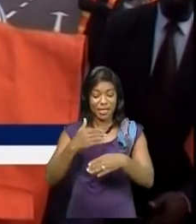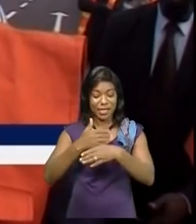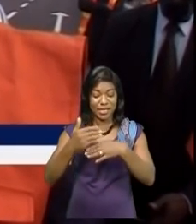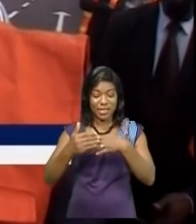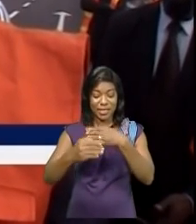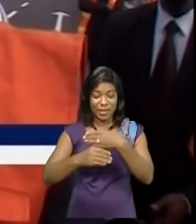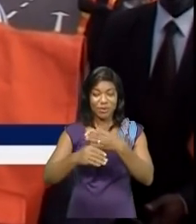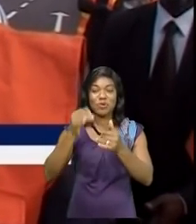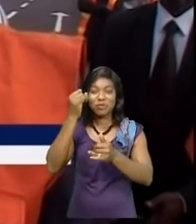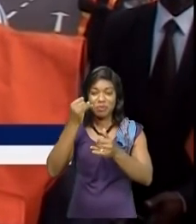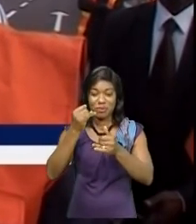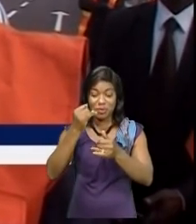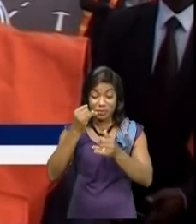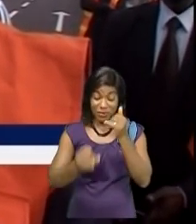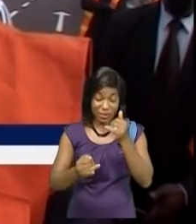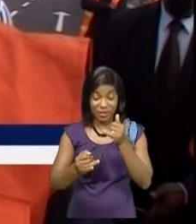sont terminés.